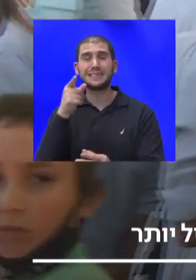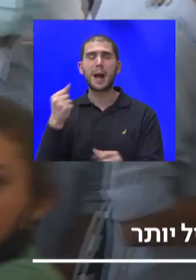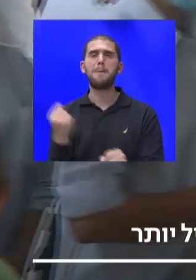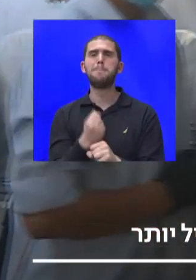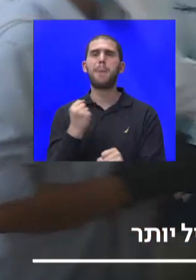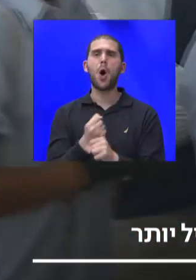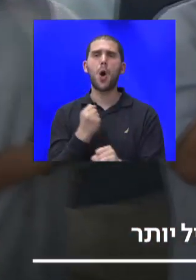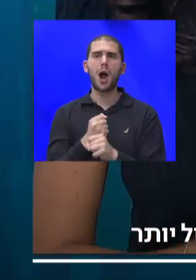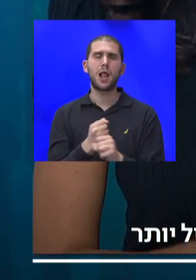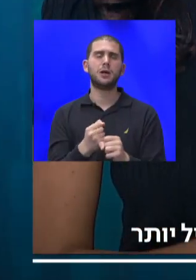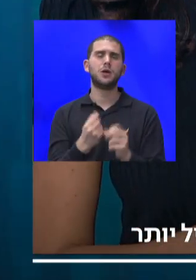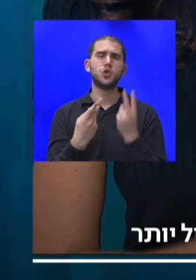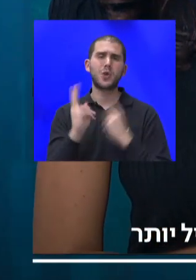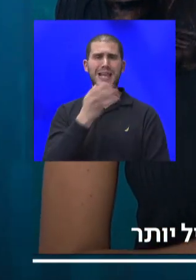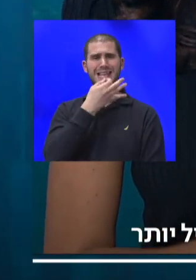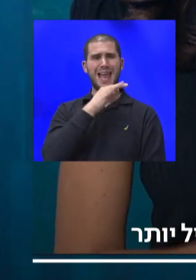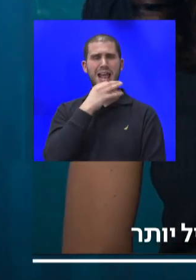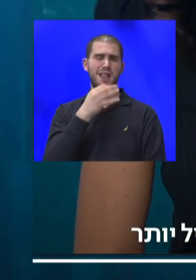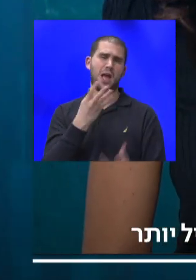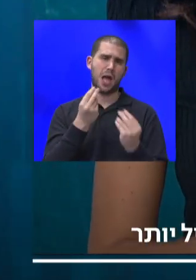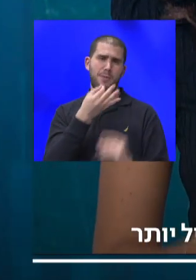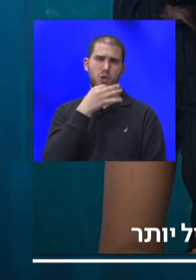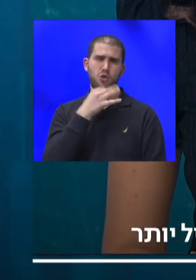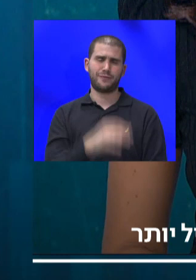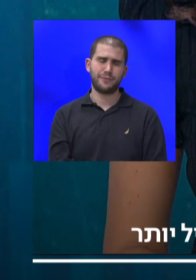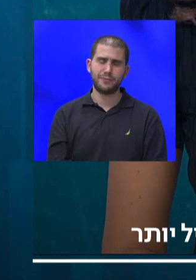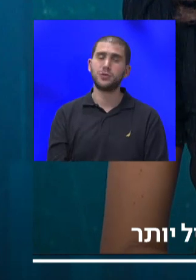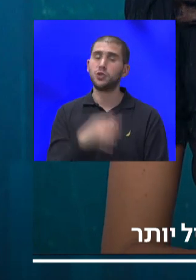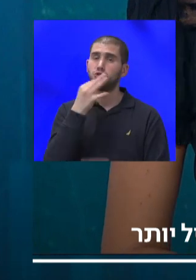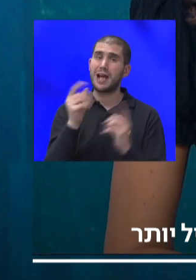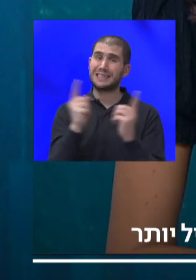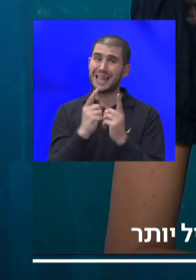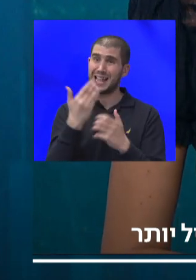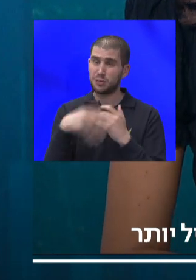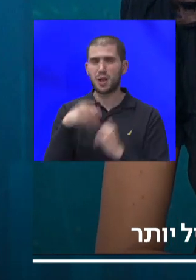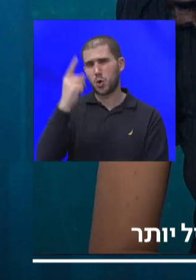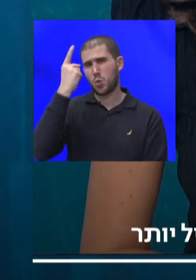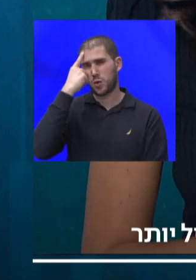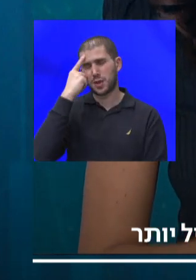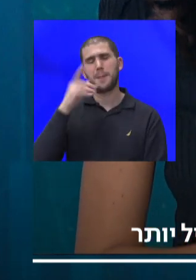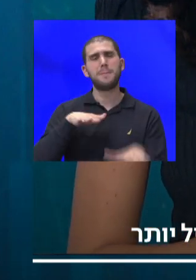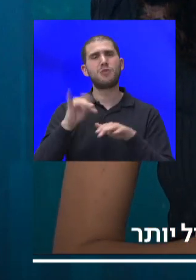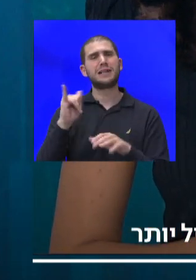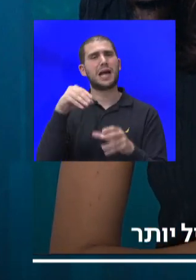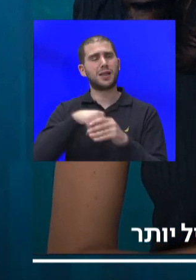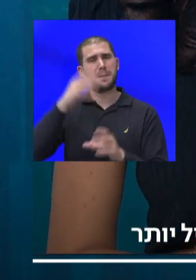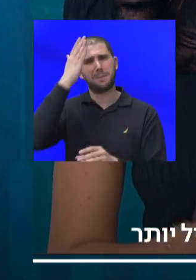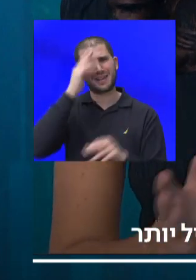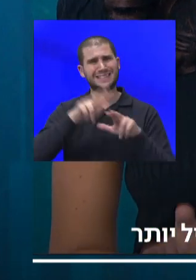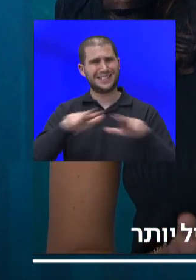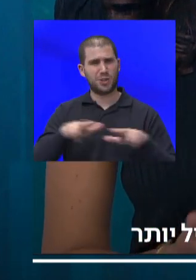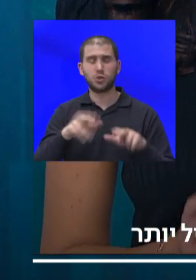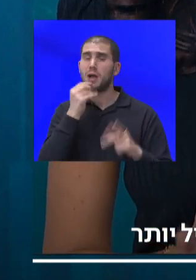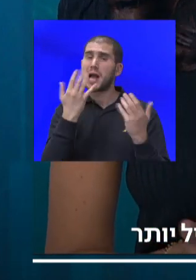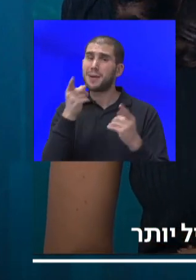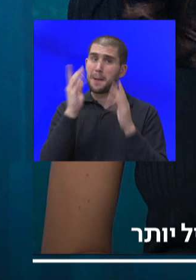יעילה והרבה יותר טובה. שאלה בקצרה לסיום, אתה יודע באיזה ממשלה אתה יושב, אתה מכיר את הסיטואציה, עד כמה אתה מאמין שיש סיכוי שזה